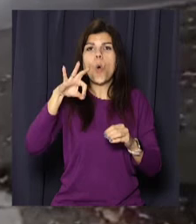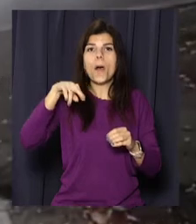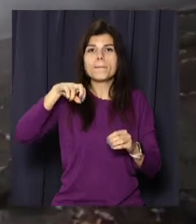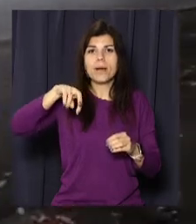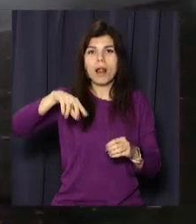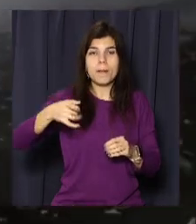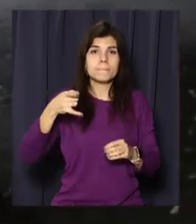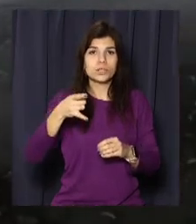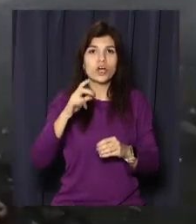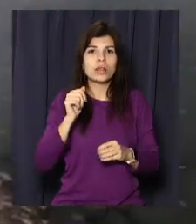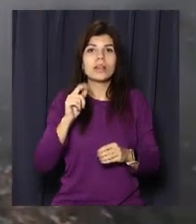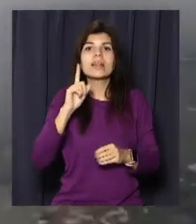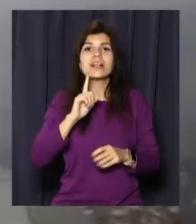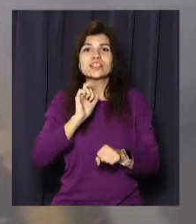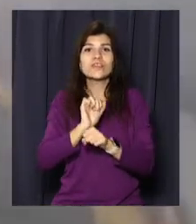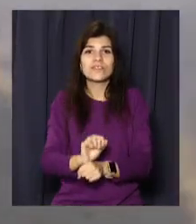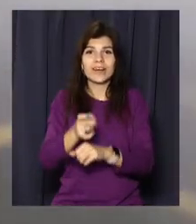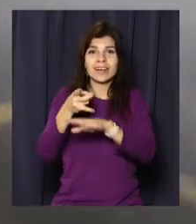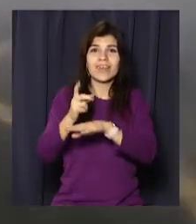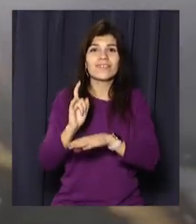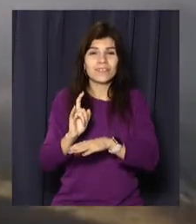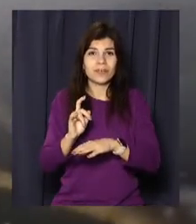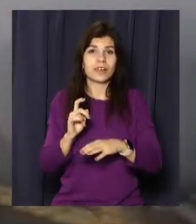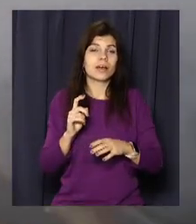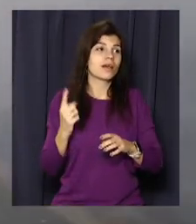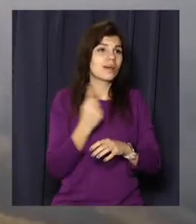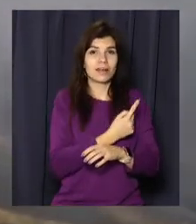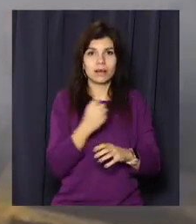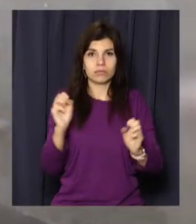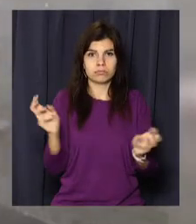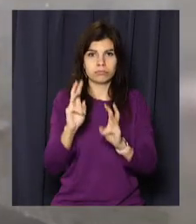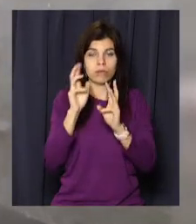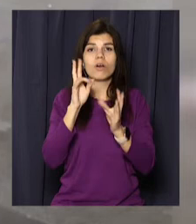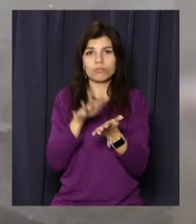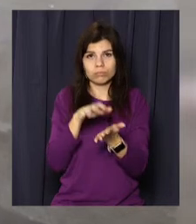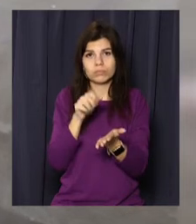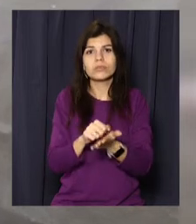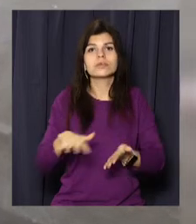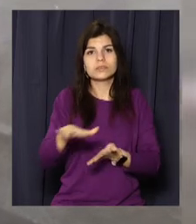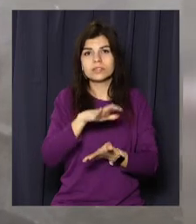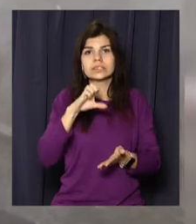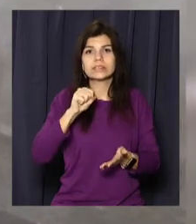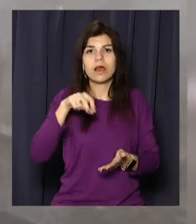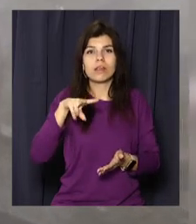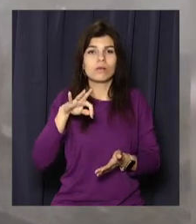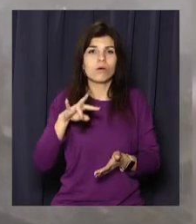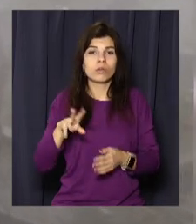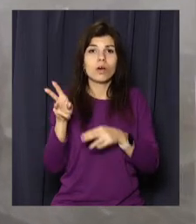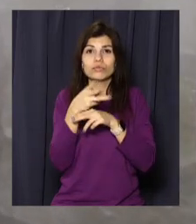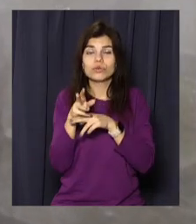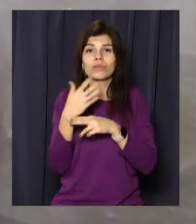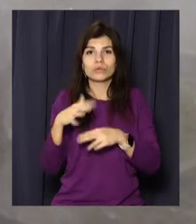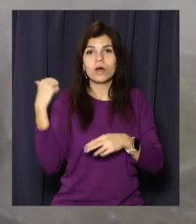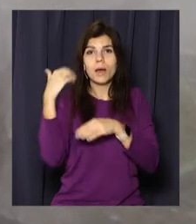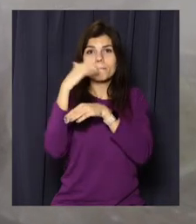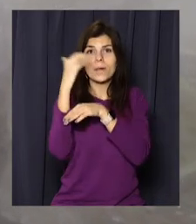знаходився на тимчасовій стоянці. Загиблих та постраждалих немає, але пошкоджено салон машини. Після гасіння у багажнику